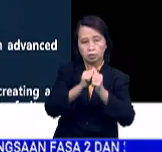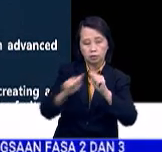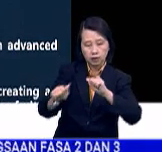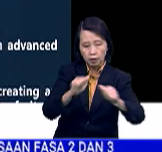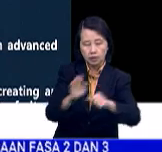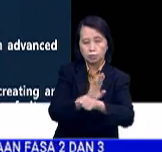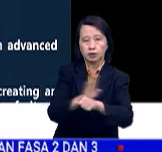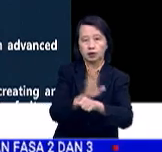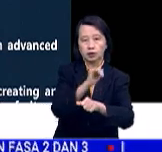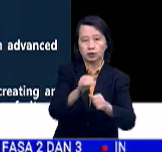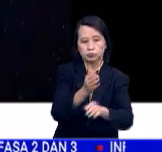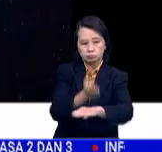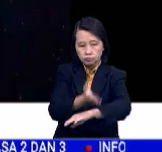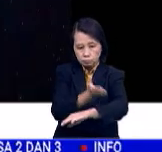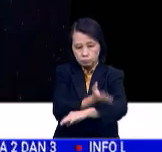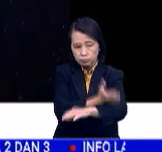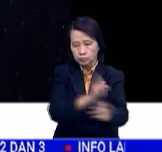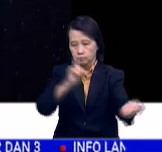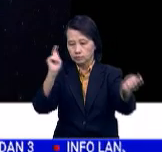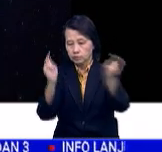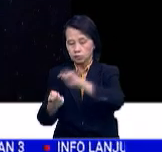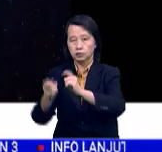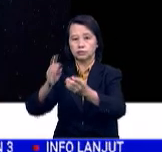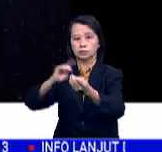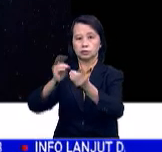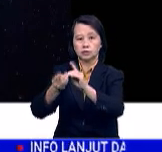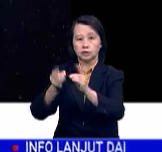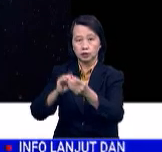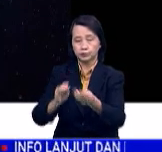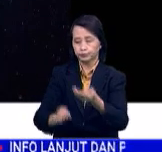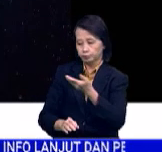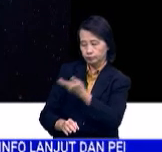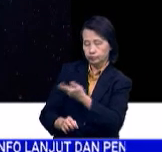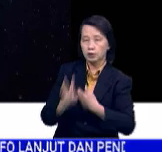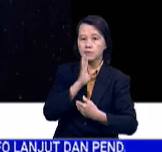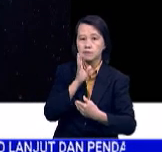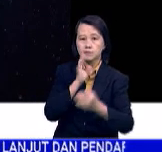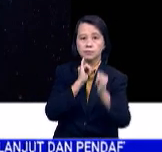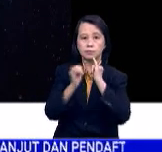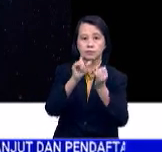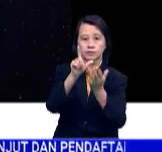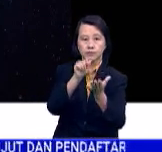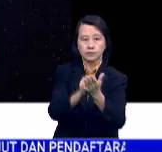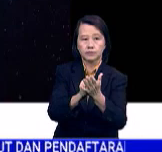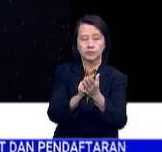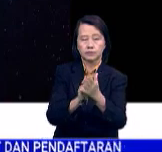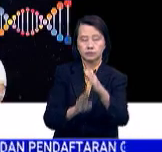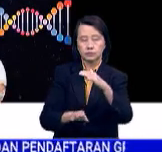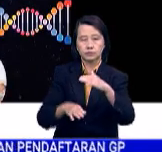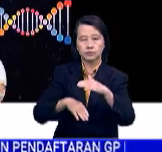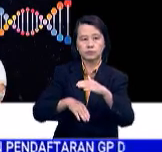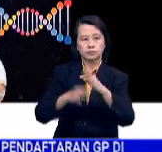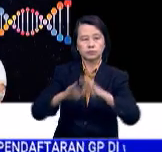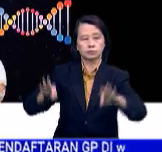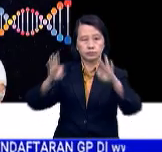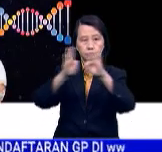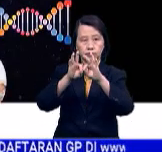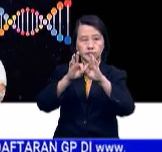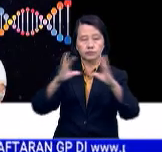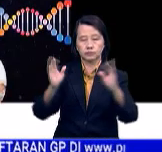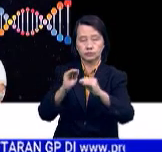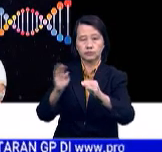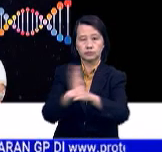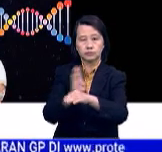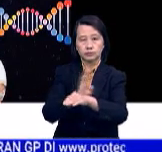perniagaan sekaligus memperkasakan transformasi digital. Beliau berkata demikian dalam sidang media kemuncak perniagaan antarabangsa H3C